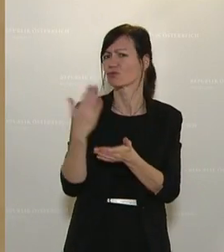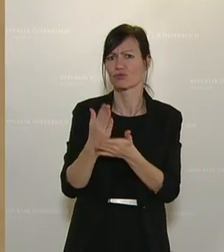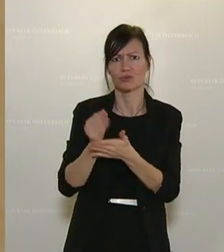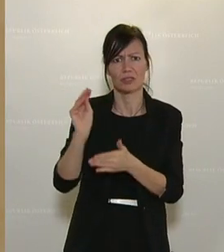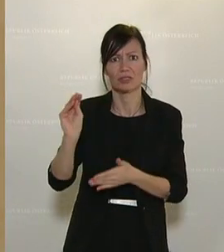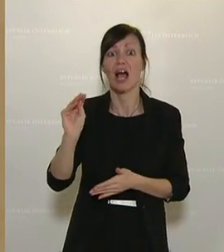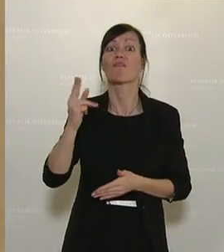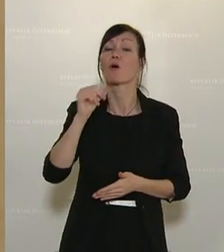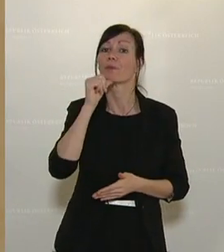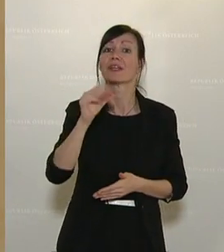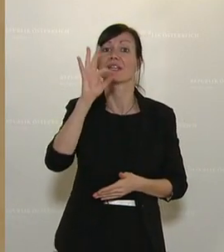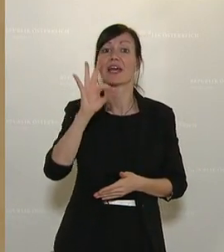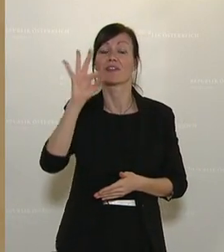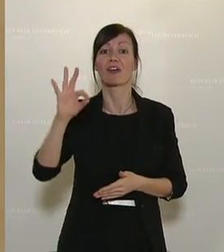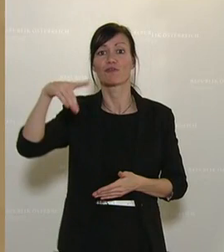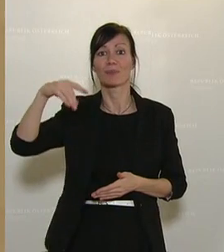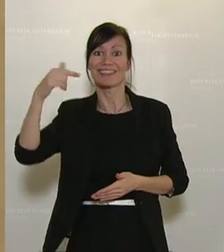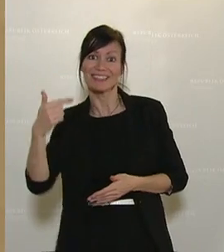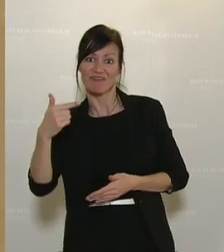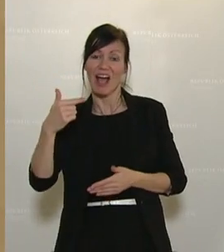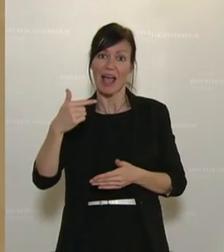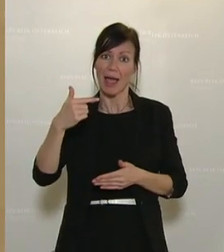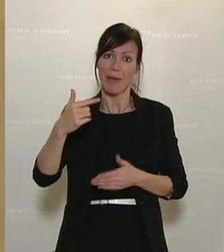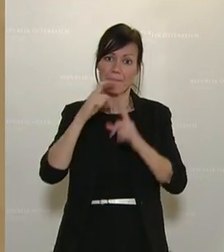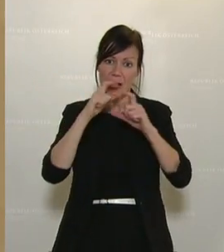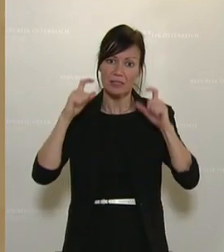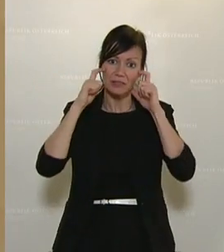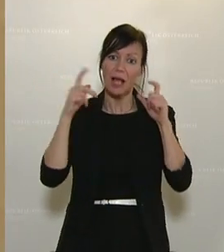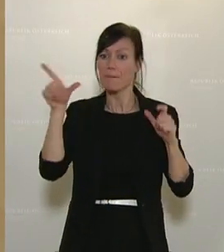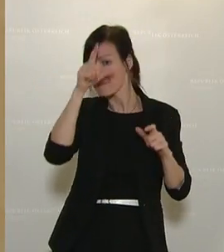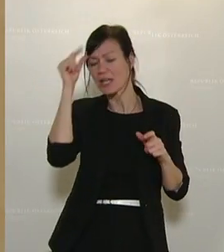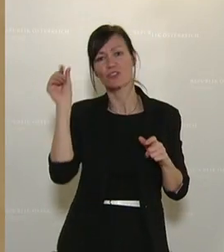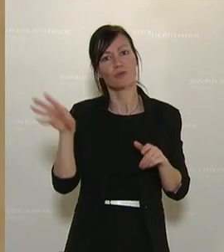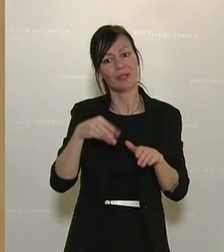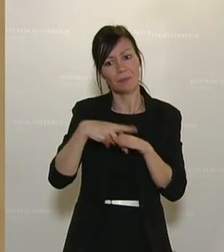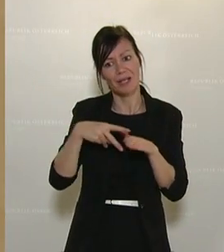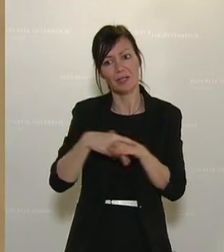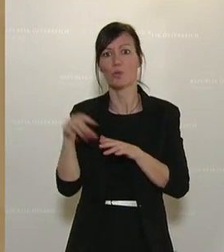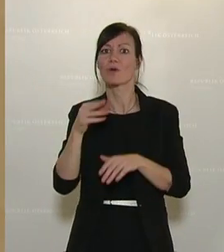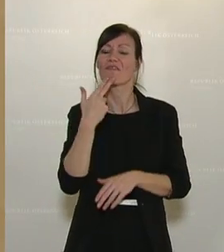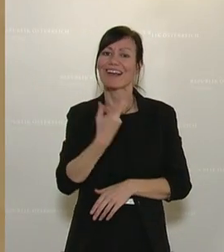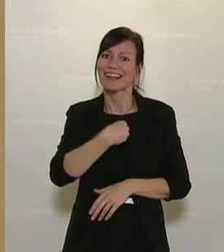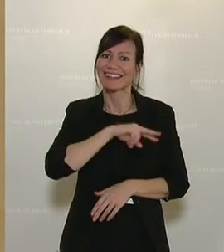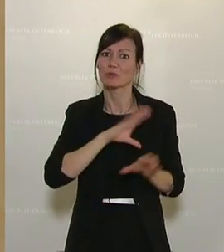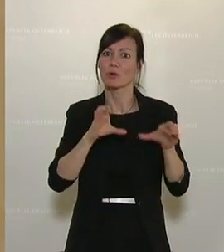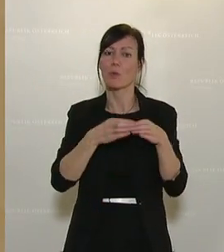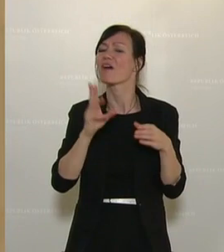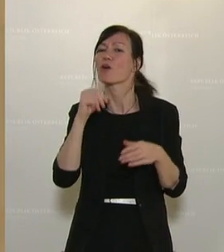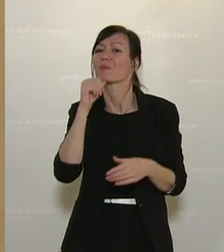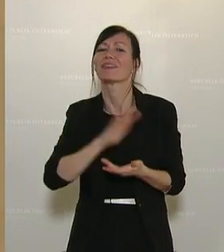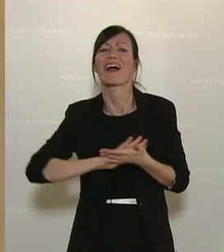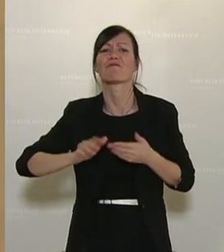-Gratismasken nicht auch an Menschen mit Behinderungen geschickt, beziehungsweise an Menschen, die den Risikogruppen angehören. Das ist nicht